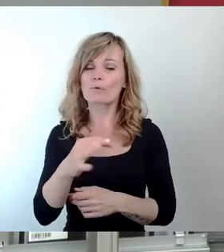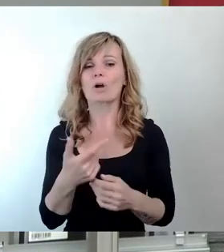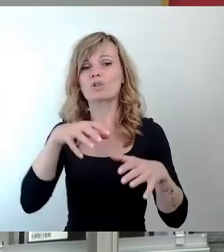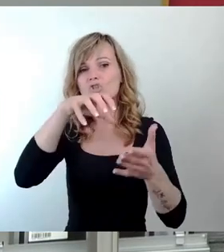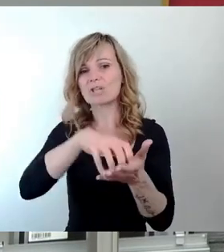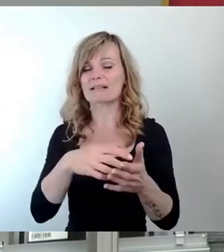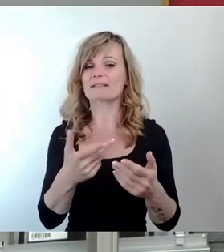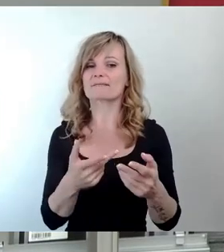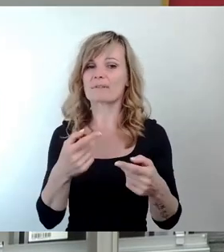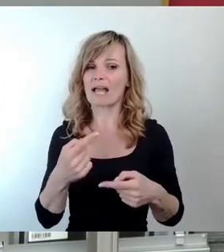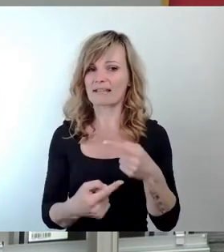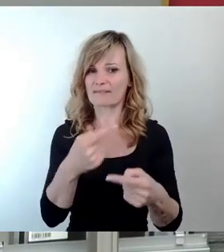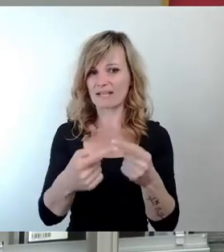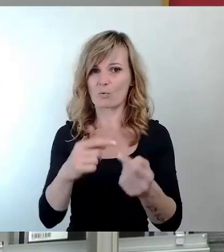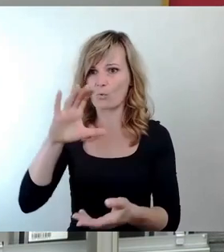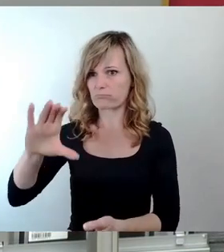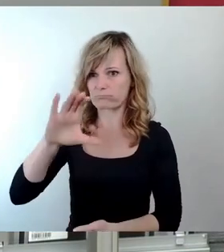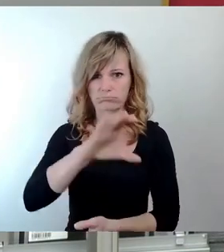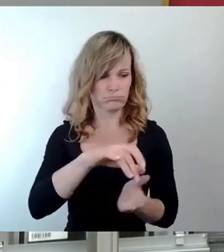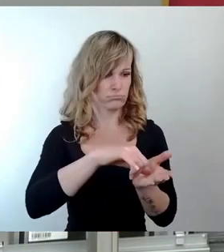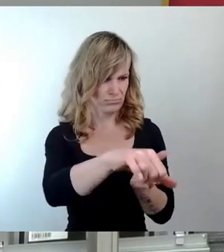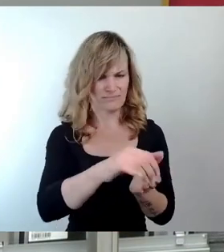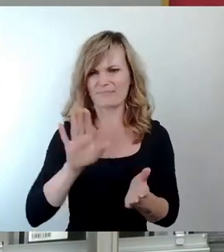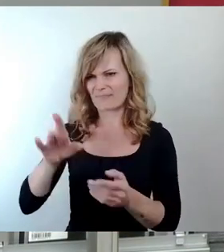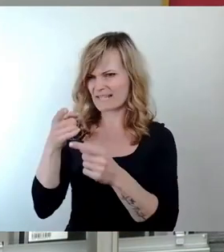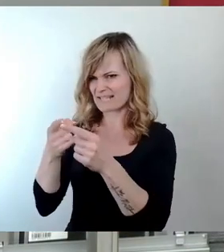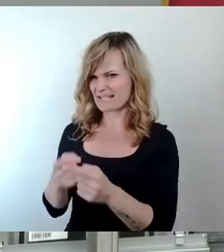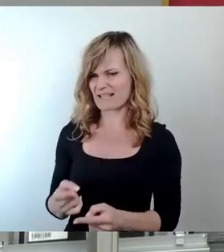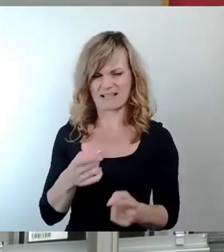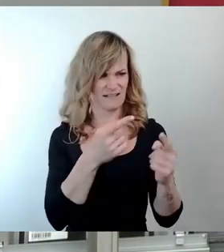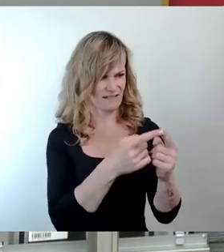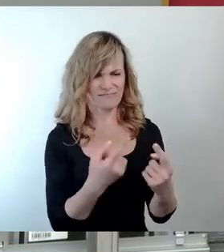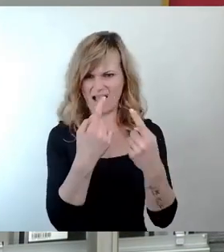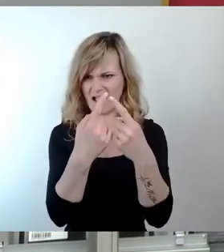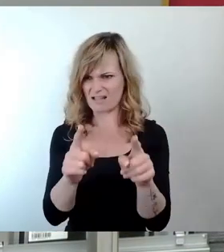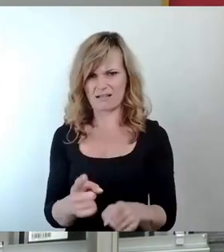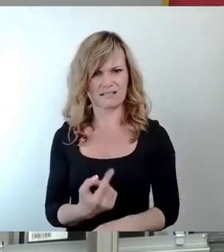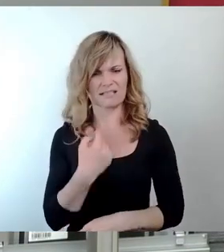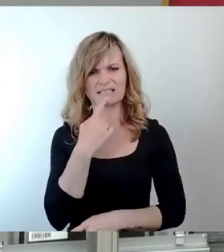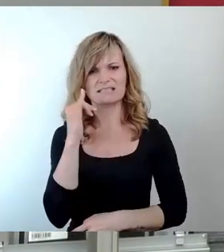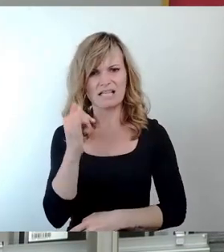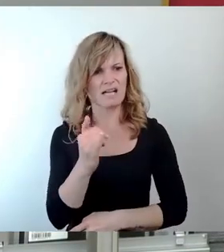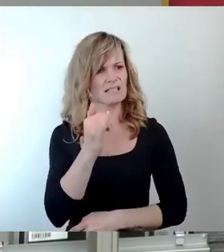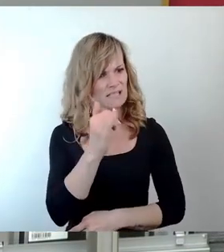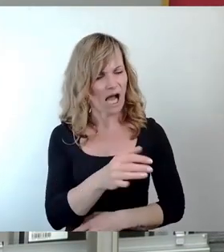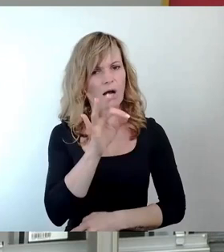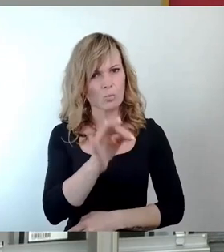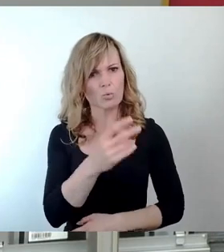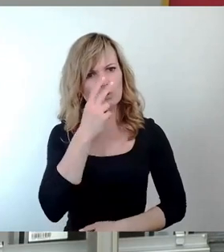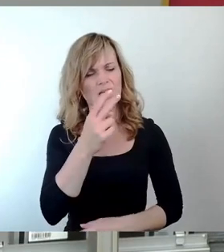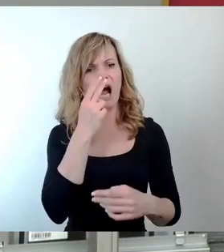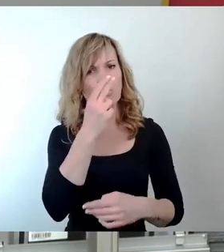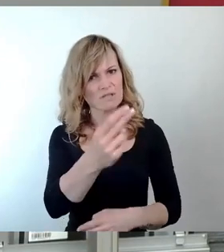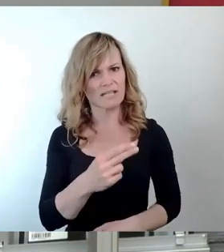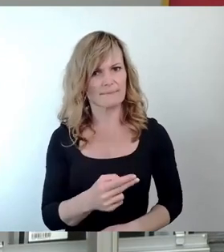Entwicklungszielen dieses Objektes nicht wirklich in Einklang steht. Er hat ja gerade gesagt, er zieht da eigentlich ganz gute Aussichten dafür. Im Ausschuss sagte er noch, dass das